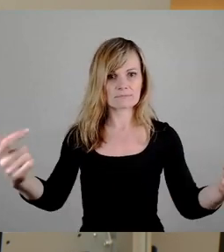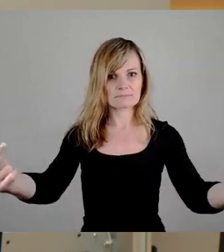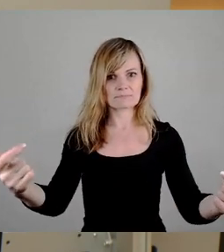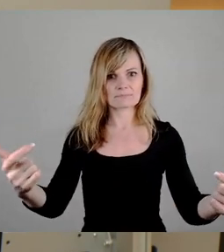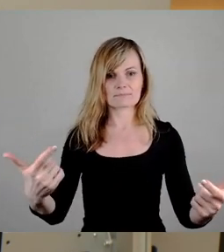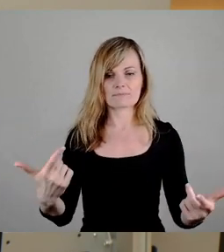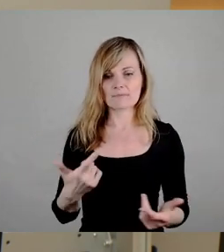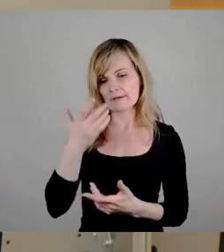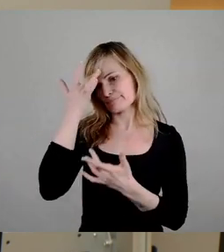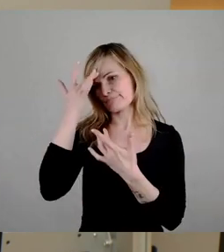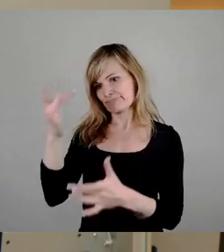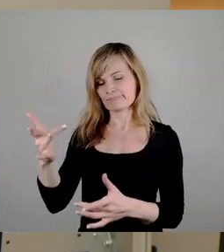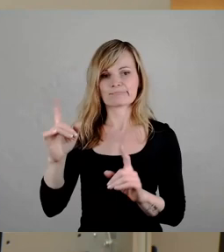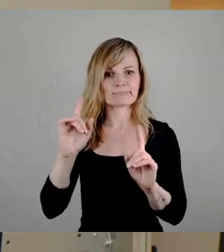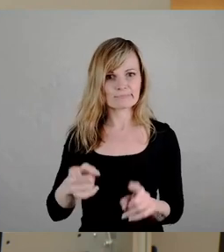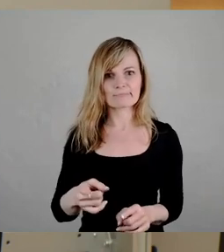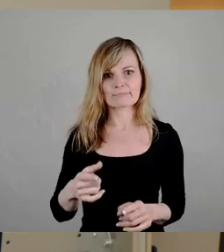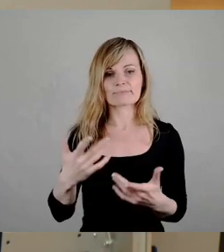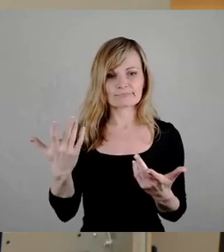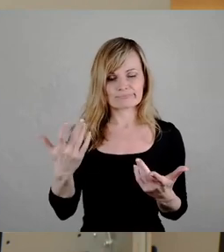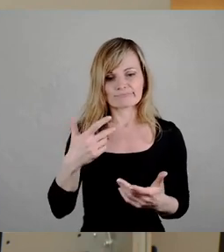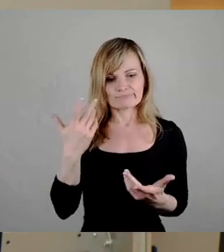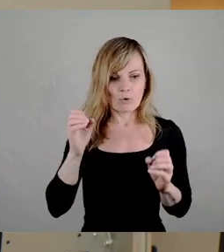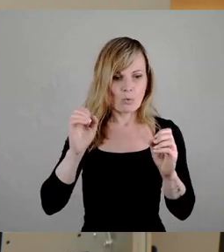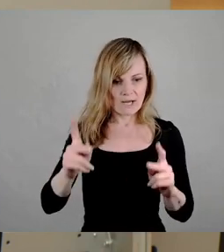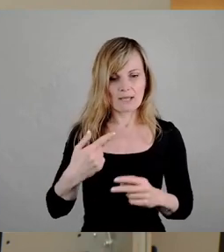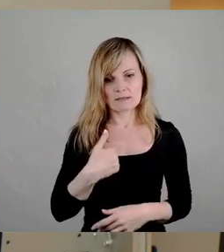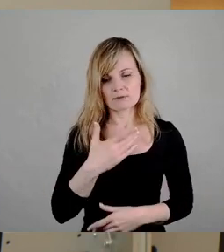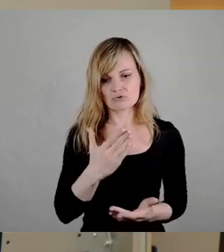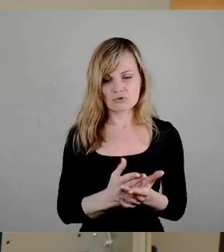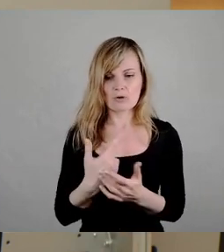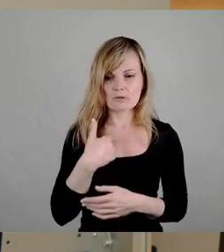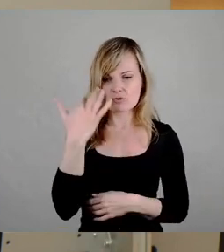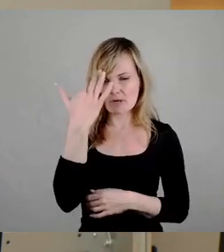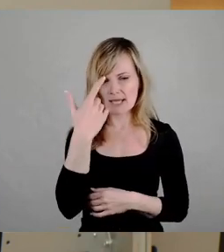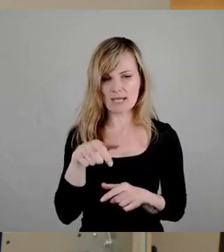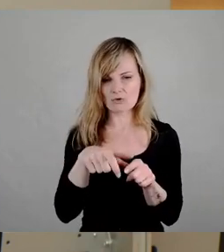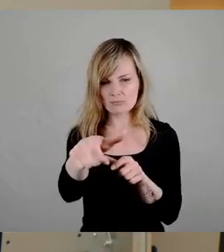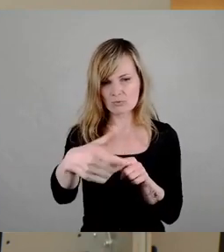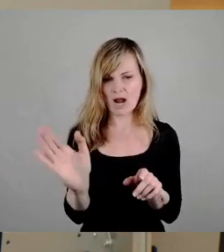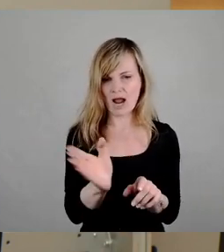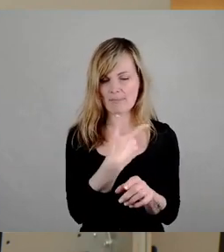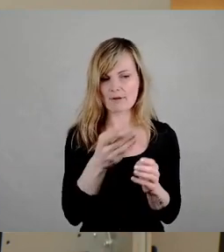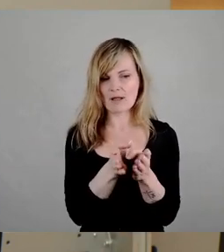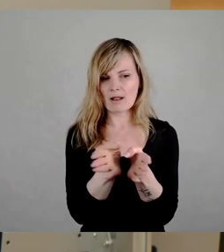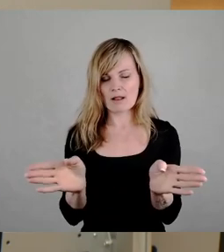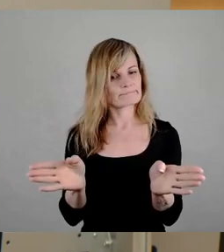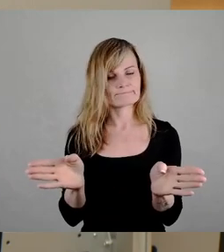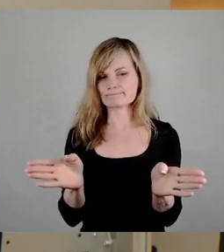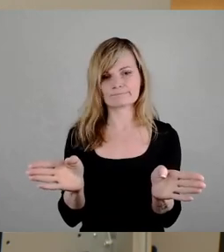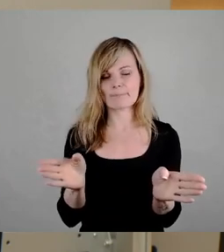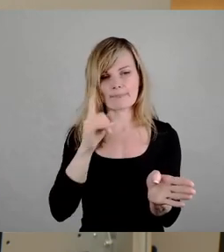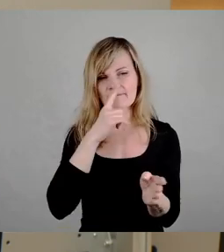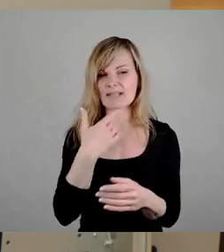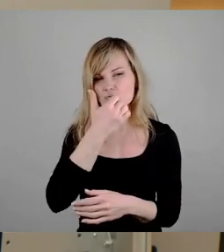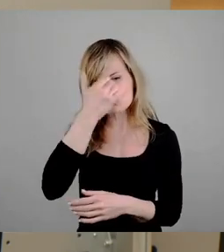gewesen. So schlau bin ich auch gewesen, das zu untersuchen und zu überlegen, wie man eine Spur loswerden kann. Am Ende, wenn man es machen will, wenn man mit dem Kopf durch die Wand gehen will, wird man sich